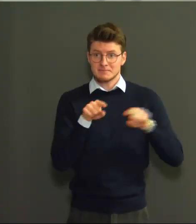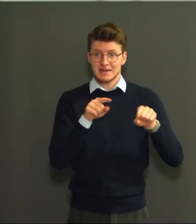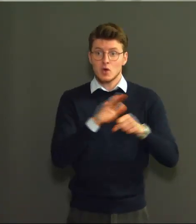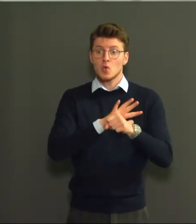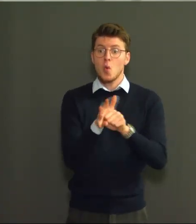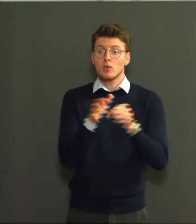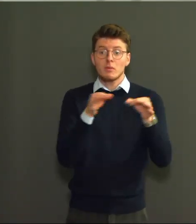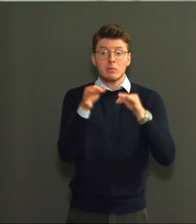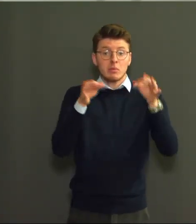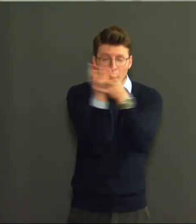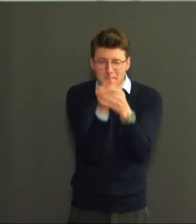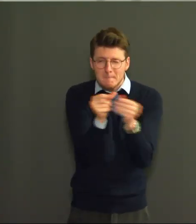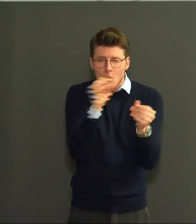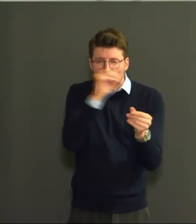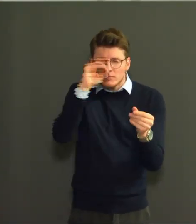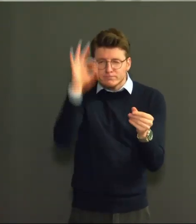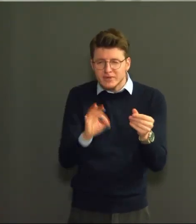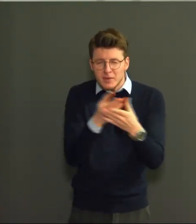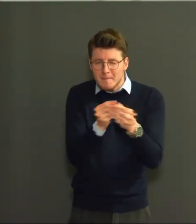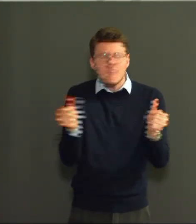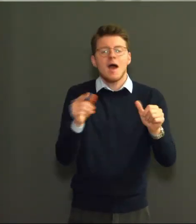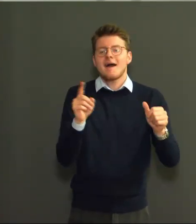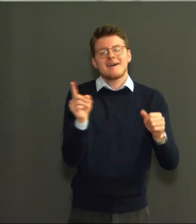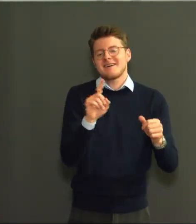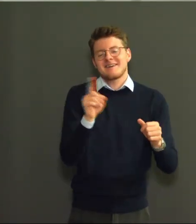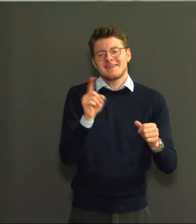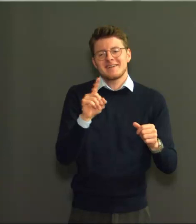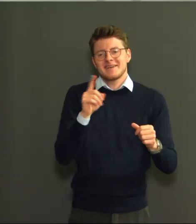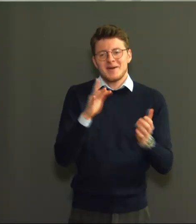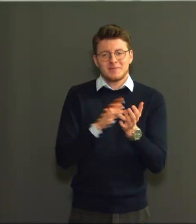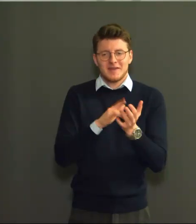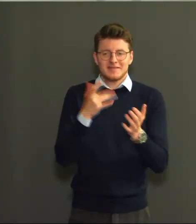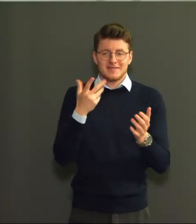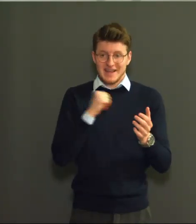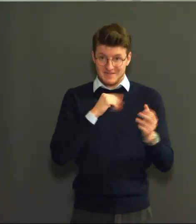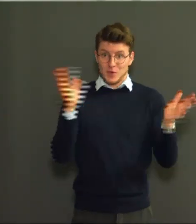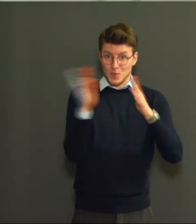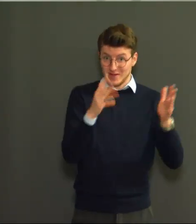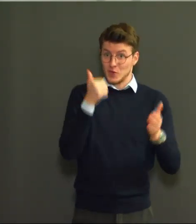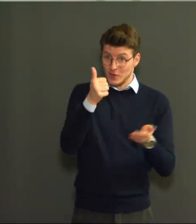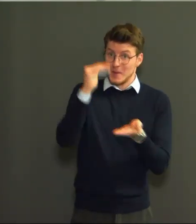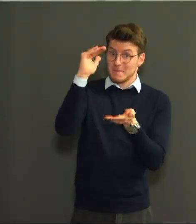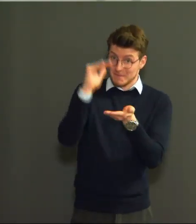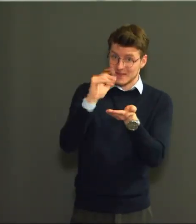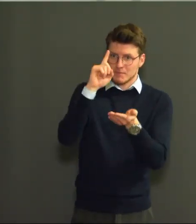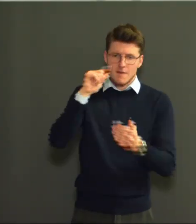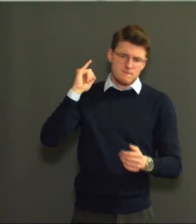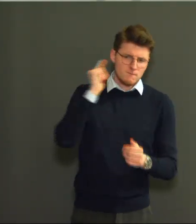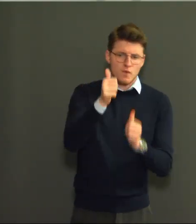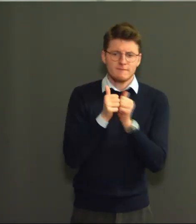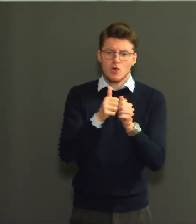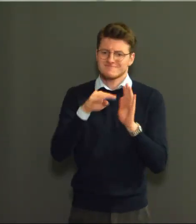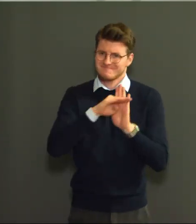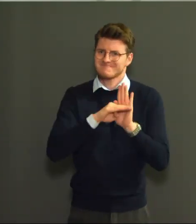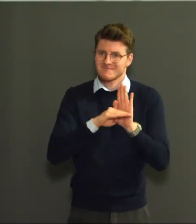moeten we de basisregels steeds blijven respecteren, zoals het dragen van een masker, het wassen van de handen, het schoonmaken van